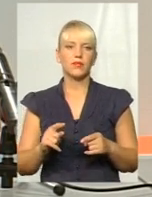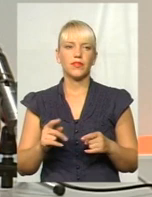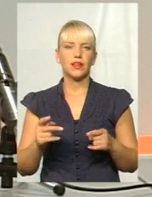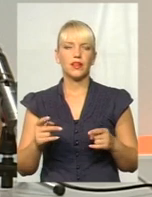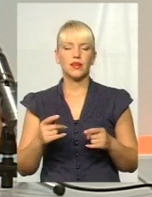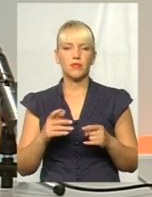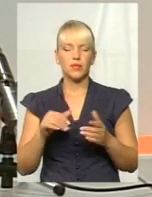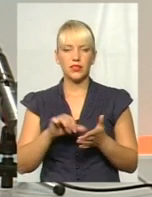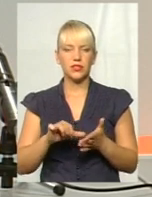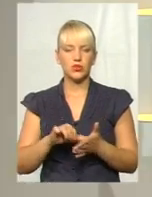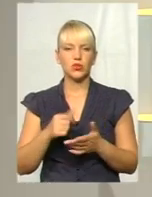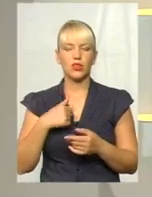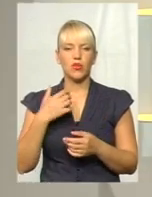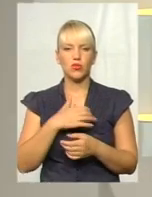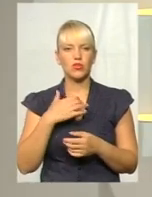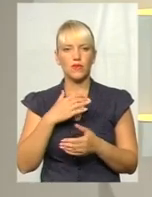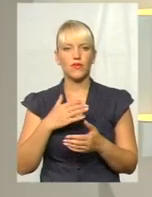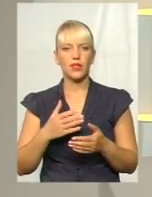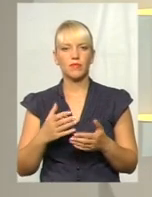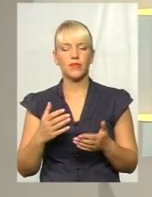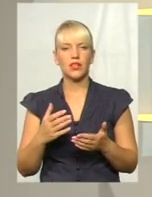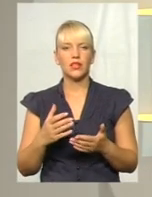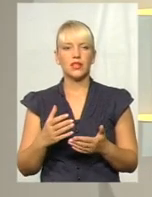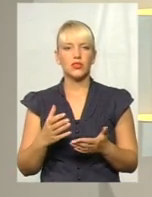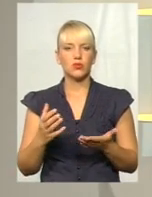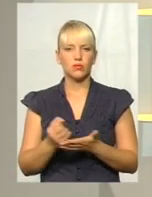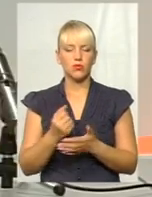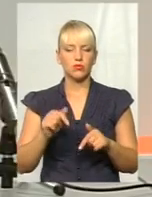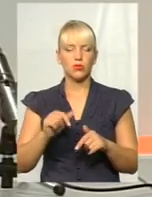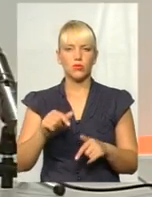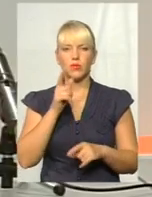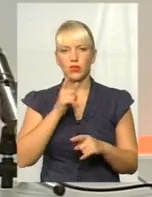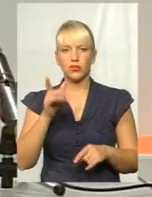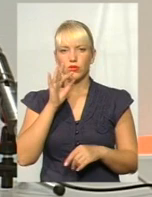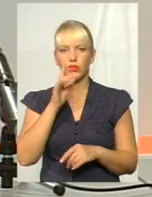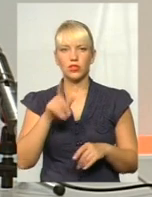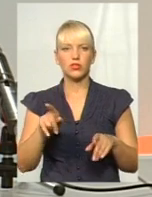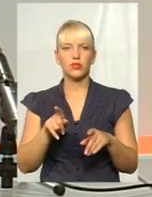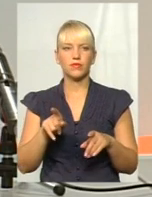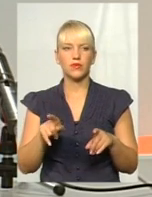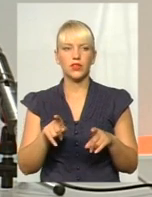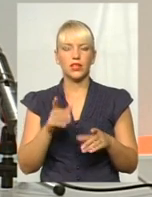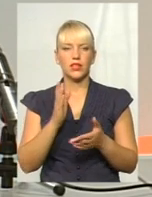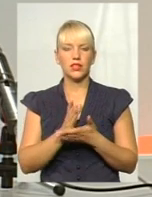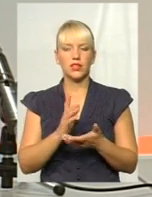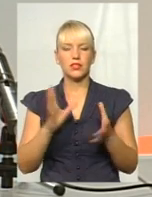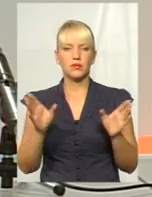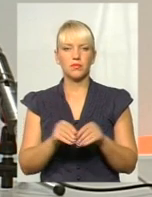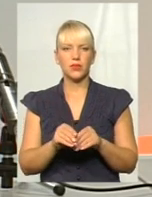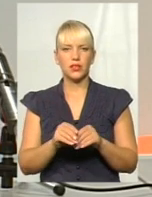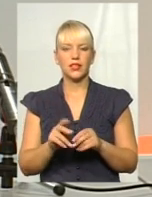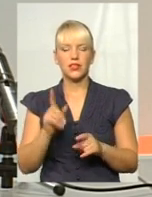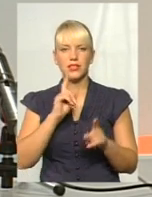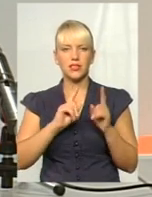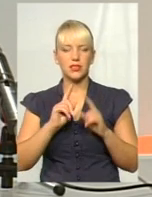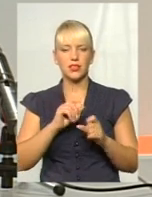основним таким, на мій погляд, дієвим здобутком сьогоднішнього цього періоду часу стало також спільне засідання і створення